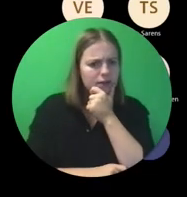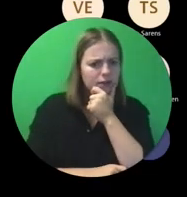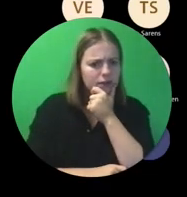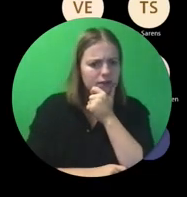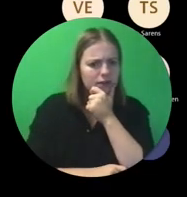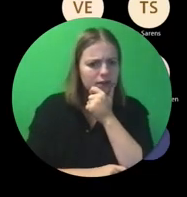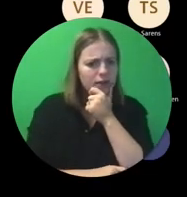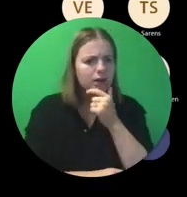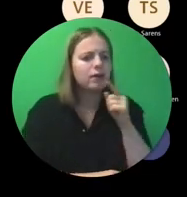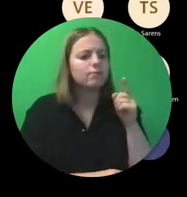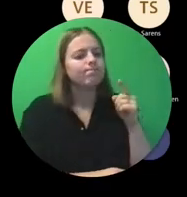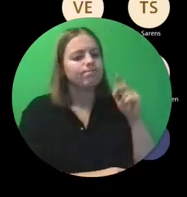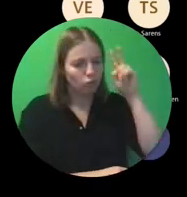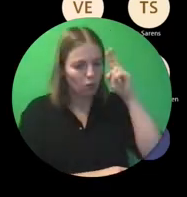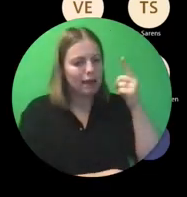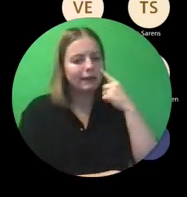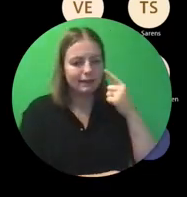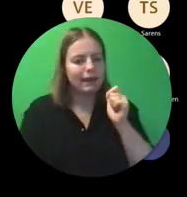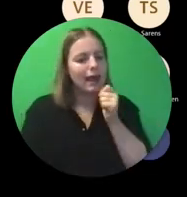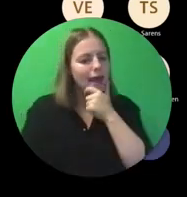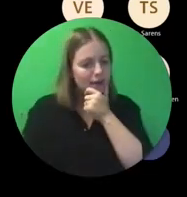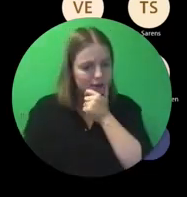Normaal gezien zal dat in het Engels zijn.